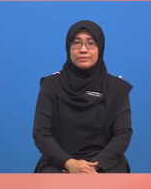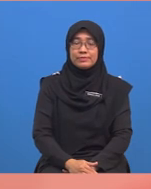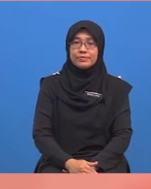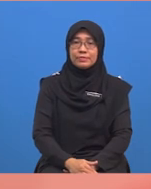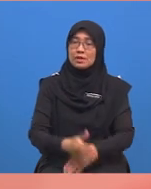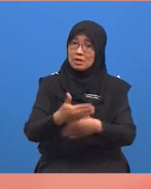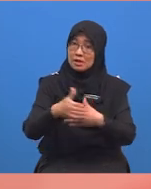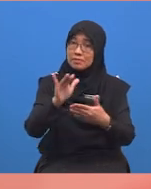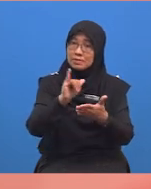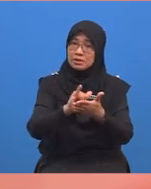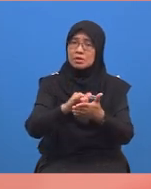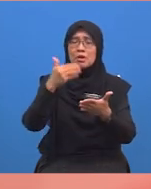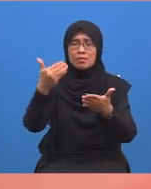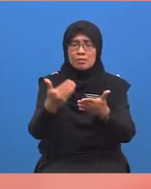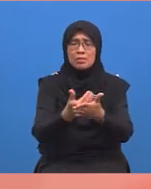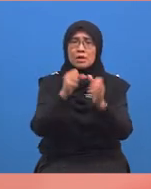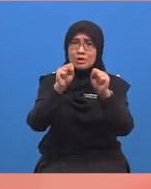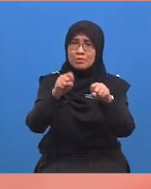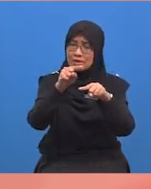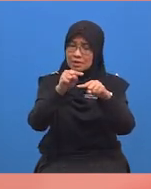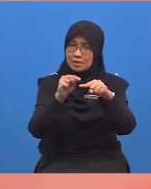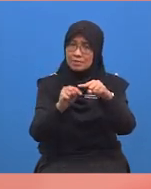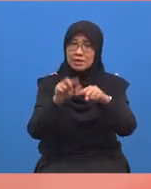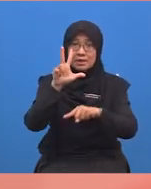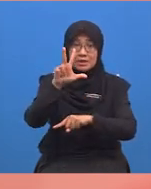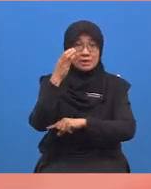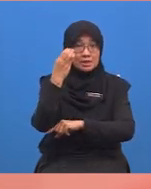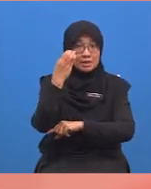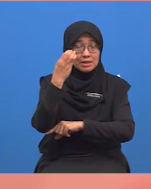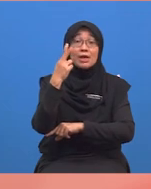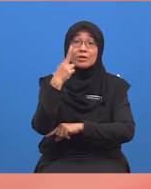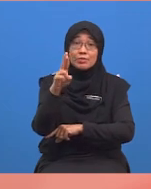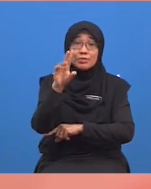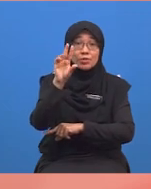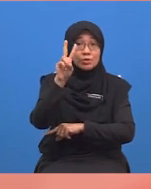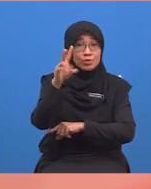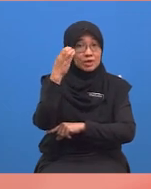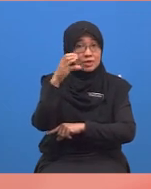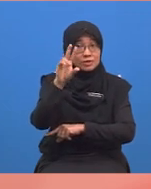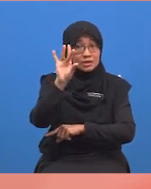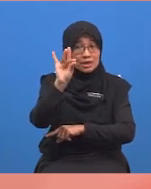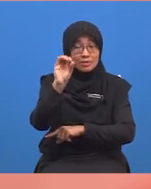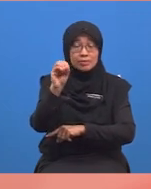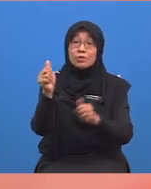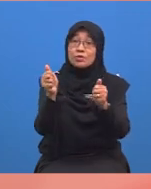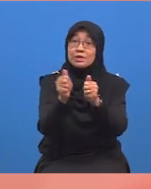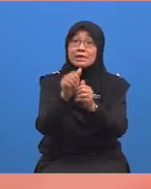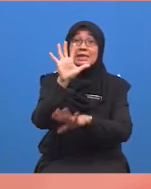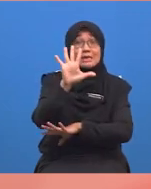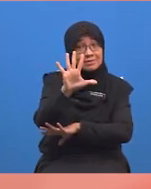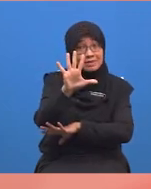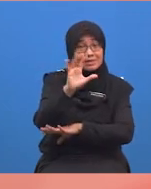Seterusnya, barulah kita bahagi tiga ribu dua ratus lapan puluh dengan lima.